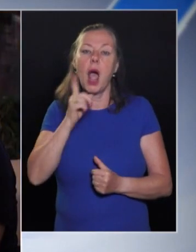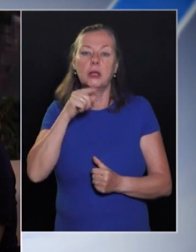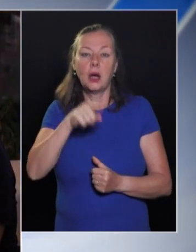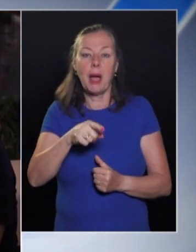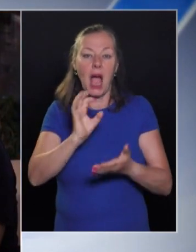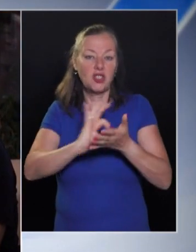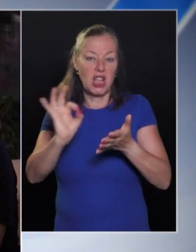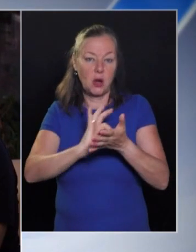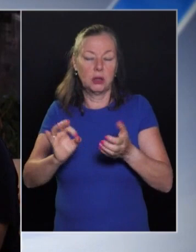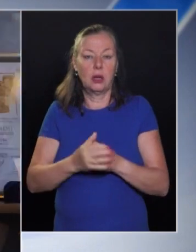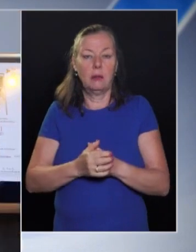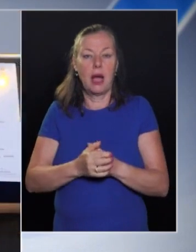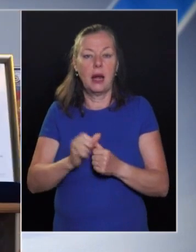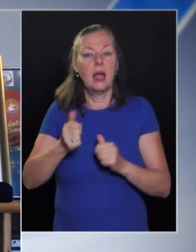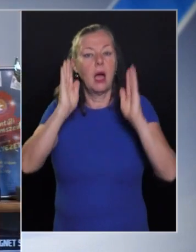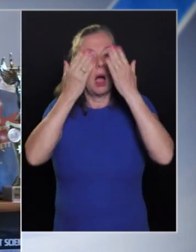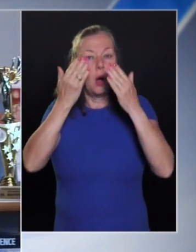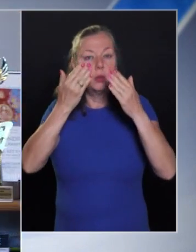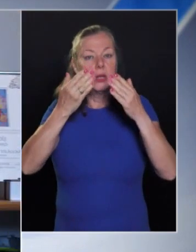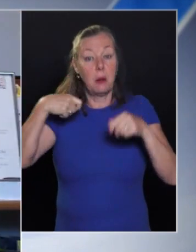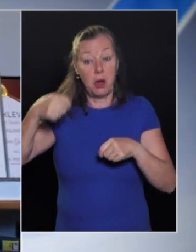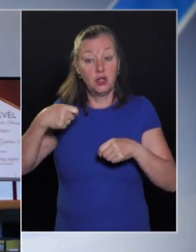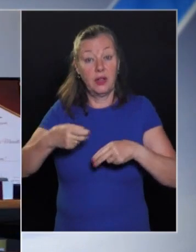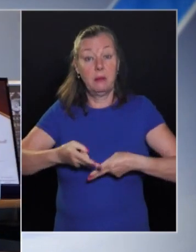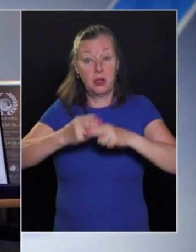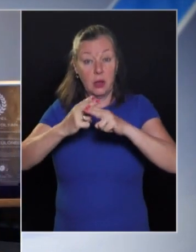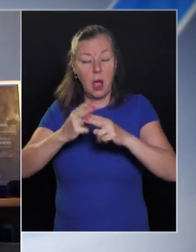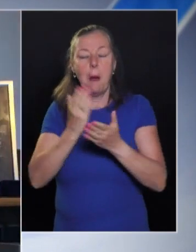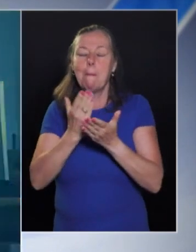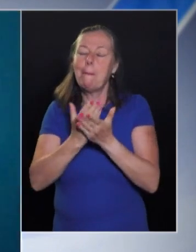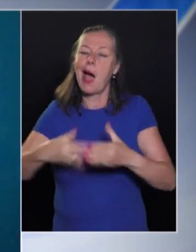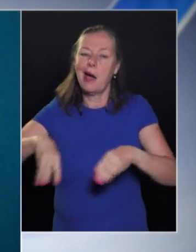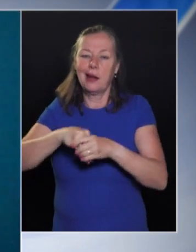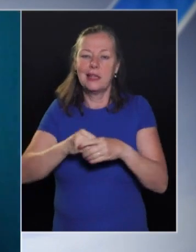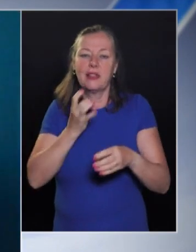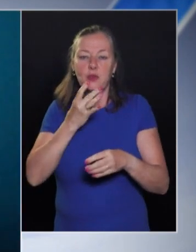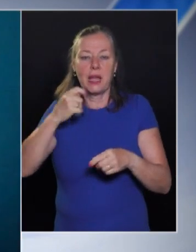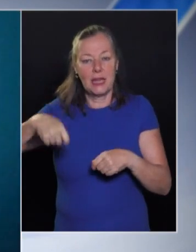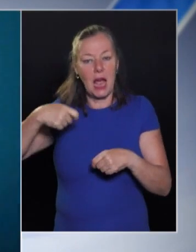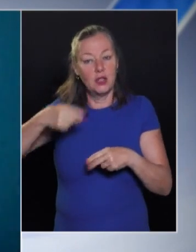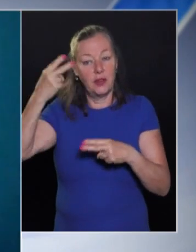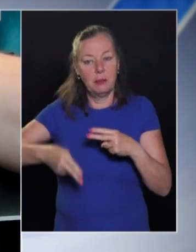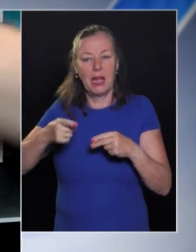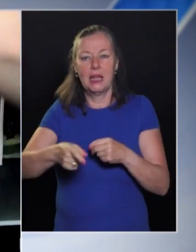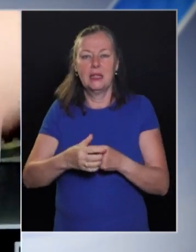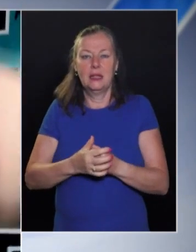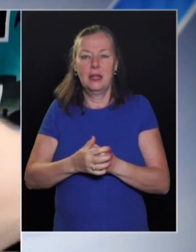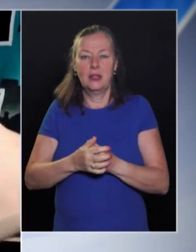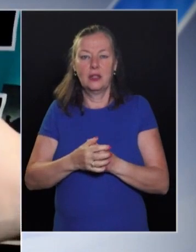Tamás Irodalmár egy autista filmes mentoraként már részt vett speciális filmkészítésében.